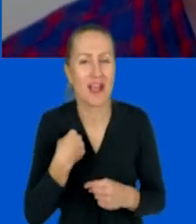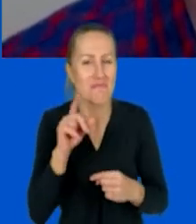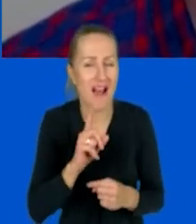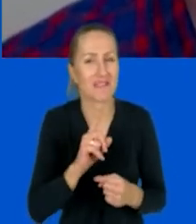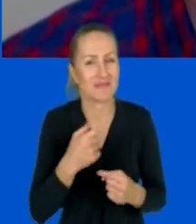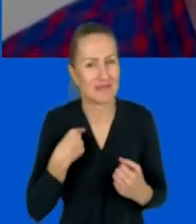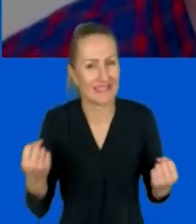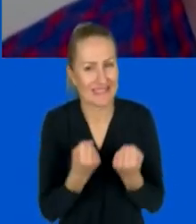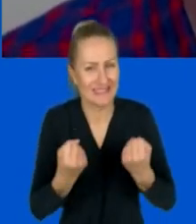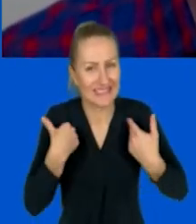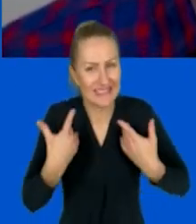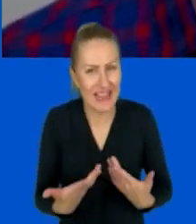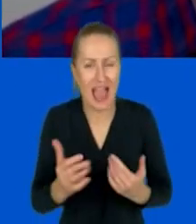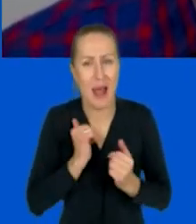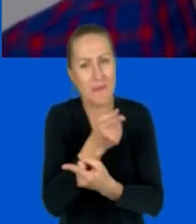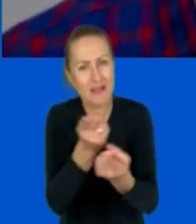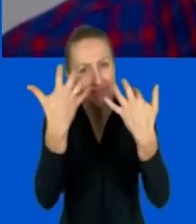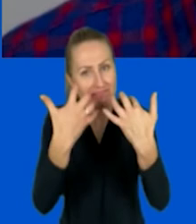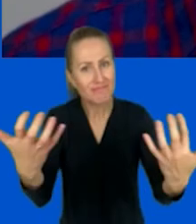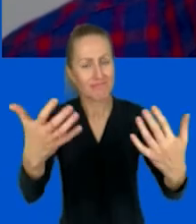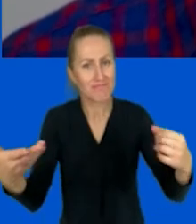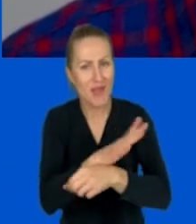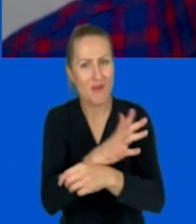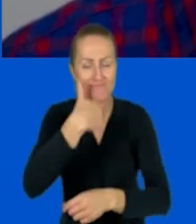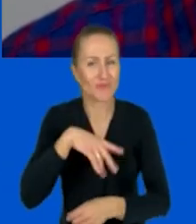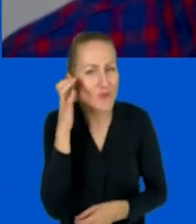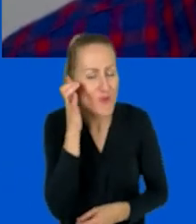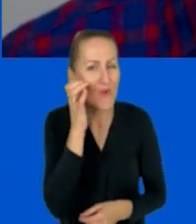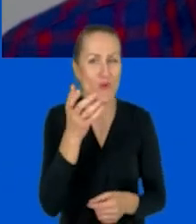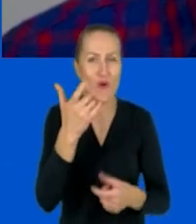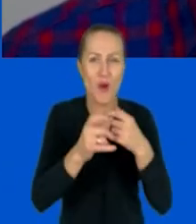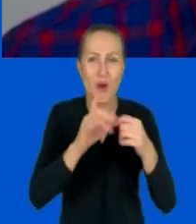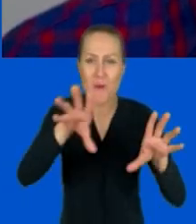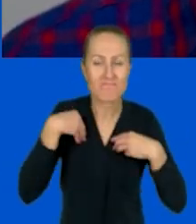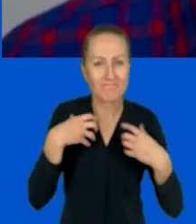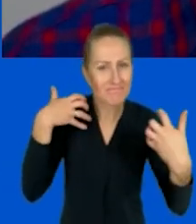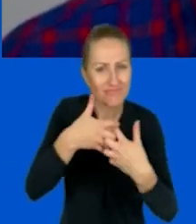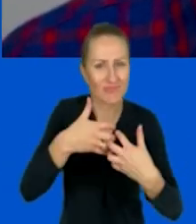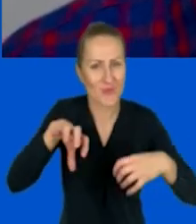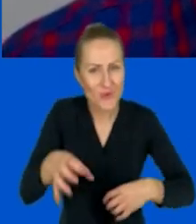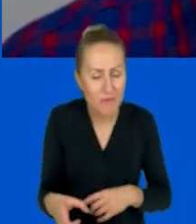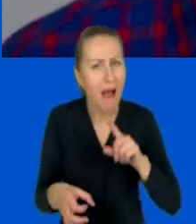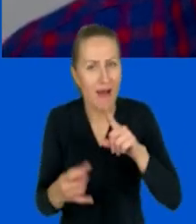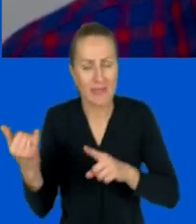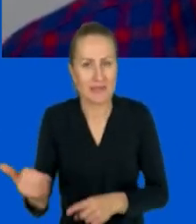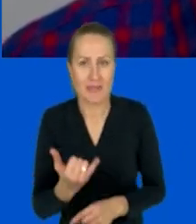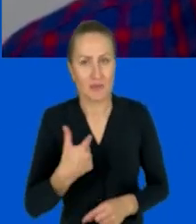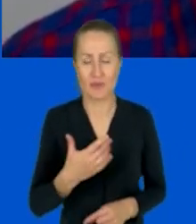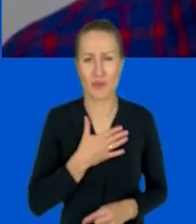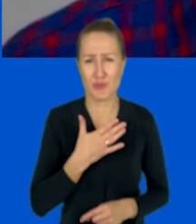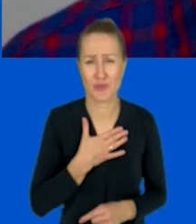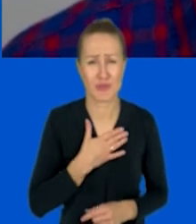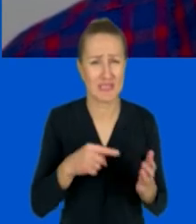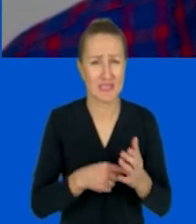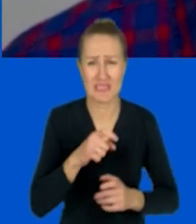mi na tym zależy, żeby mnie słuchali, żebyśmy zrobili coś razem z grupą, ale z drugiej strony to jest zawsze też taki dla mnie krytyczny